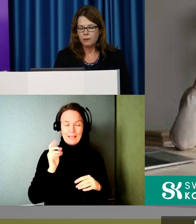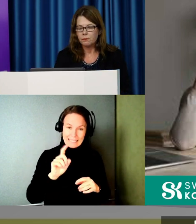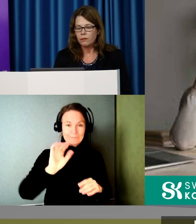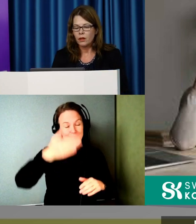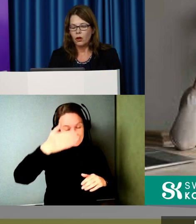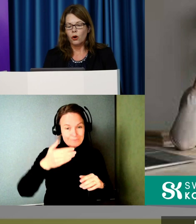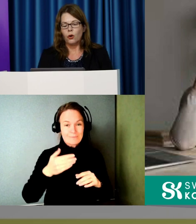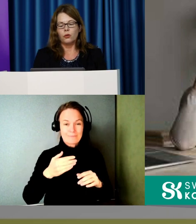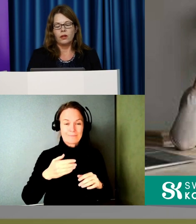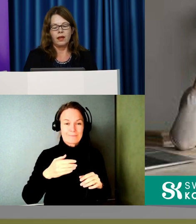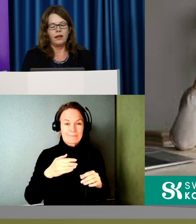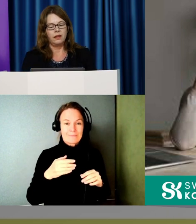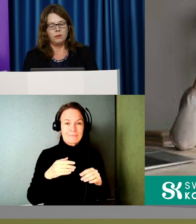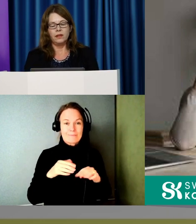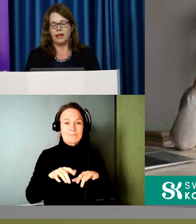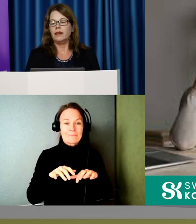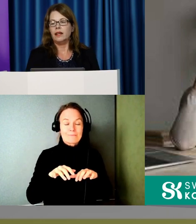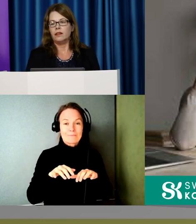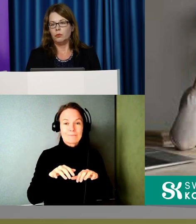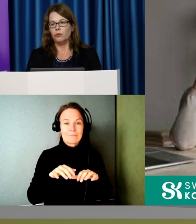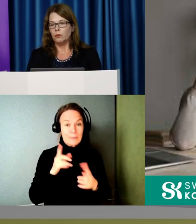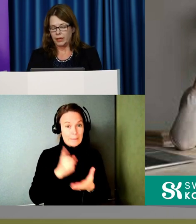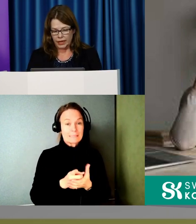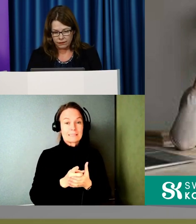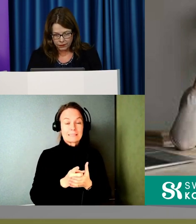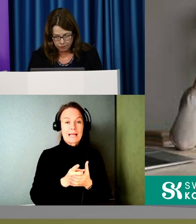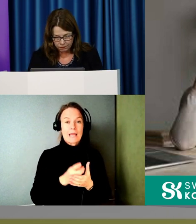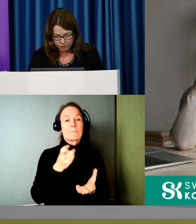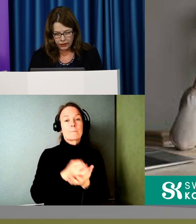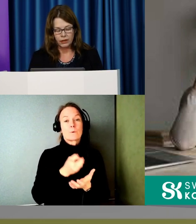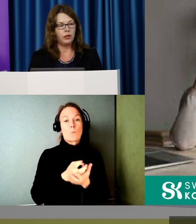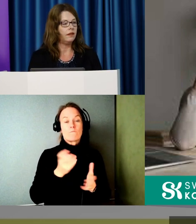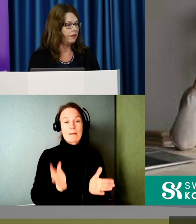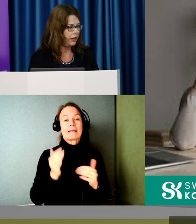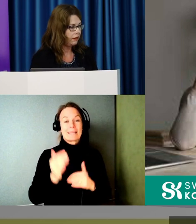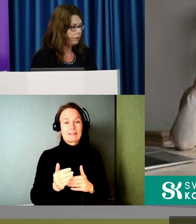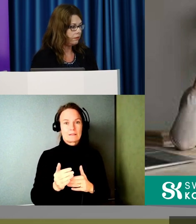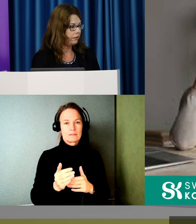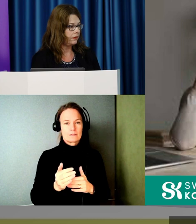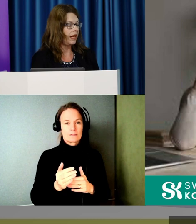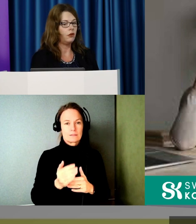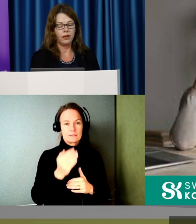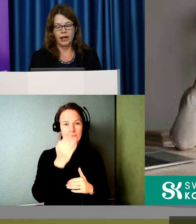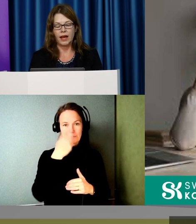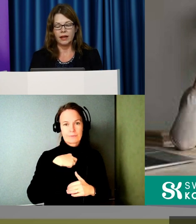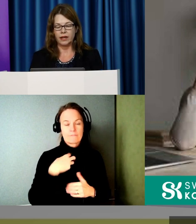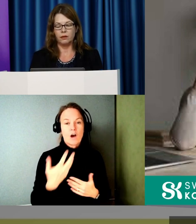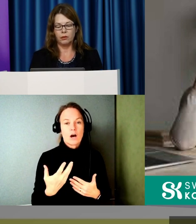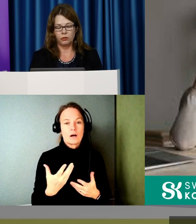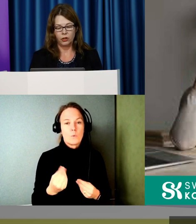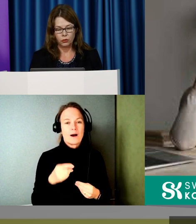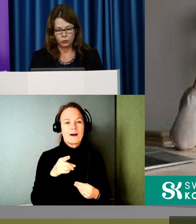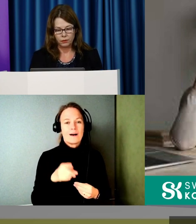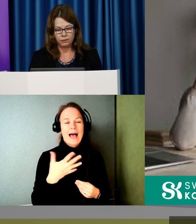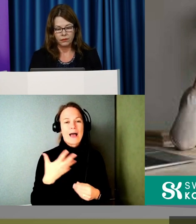hemsidan och beställer ett provpaket. Det hon inte ser, det är ju att det här är